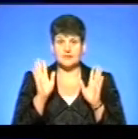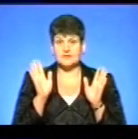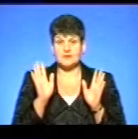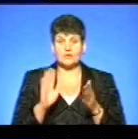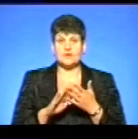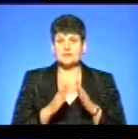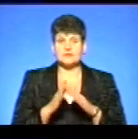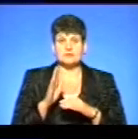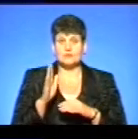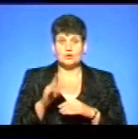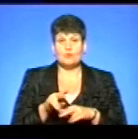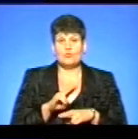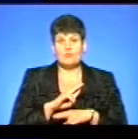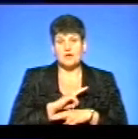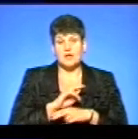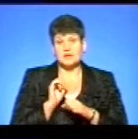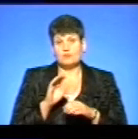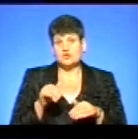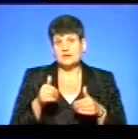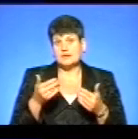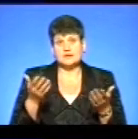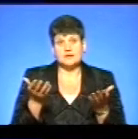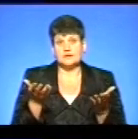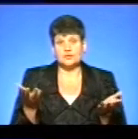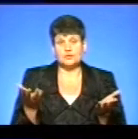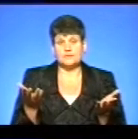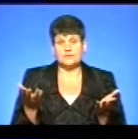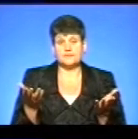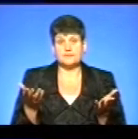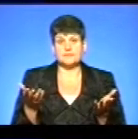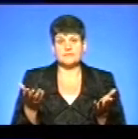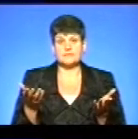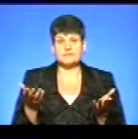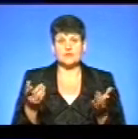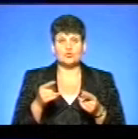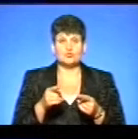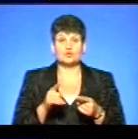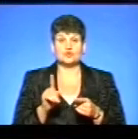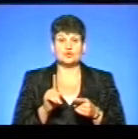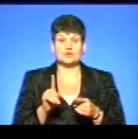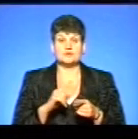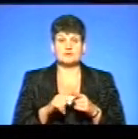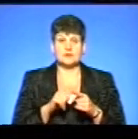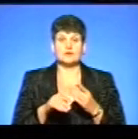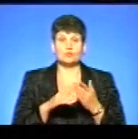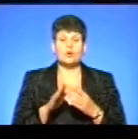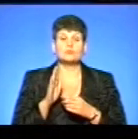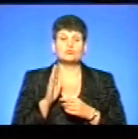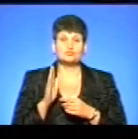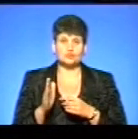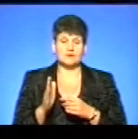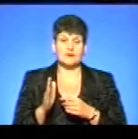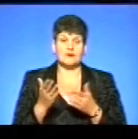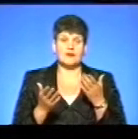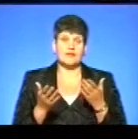ситуація. Я думаю, що помирати її ніхто не знає, може ні, тому що ми… Тому що невідкладна допомога буде. Але